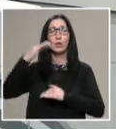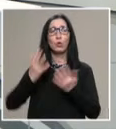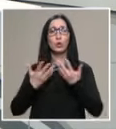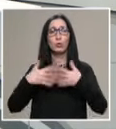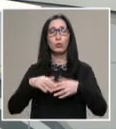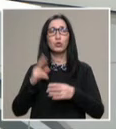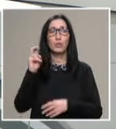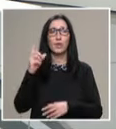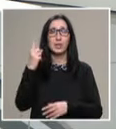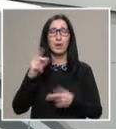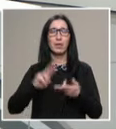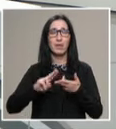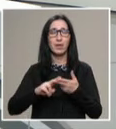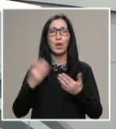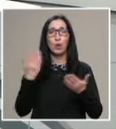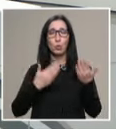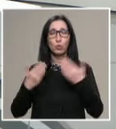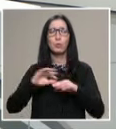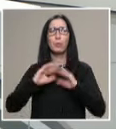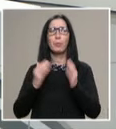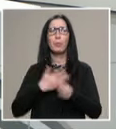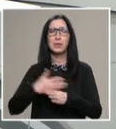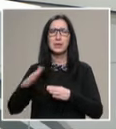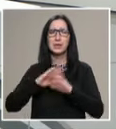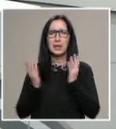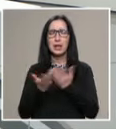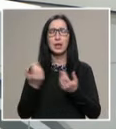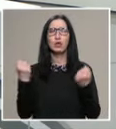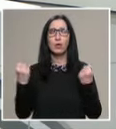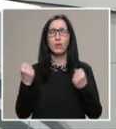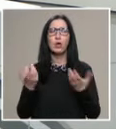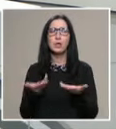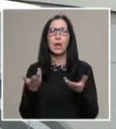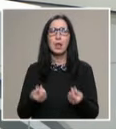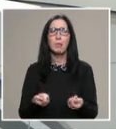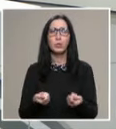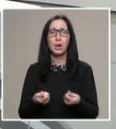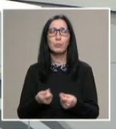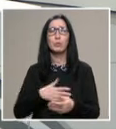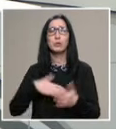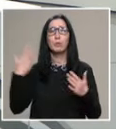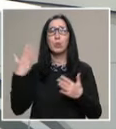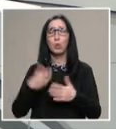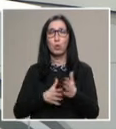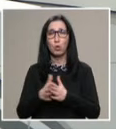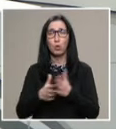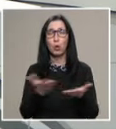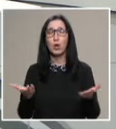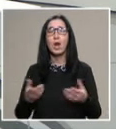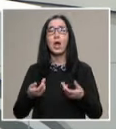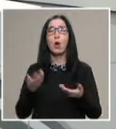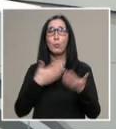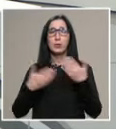Високотехнологичния 21 век ученето през целия живот стана потребност. За много хора образованието не приключва след